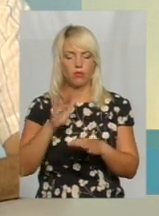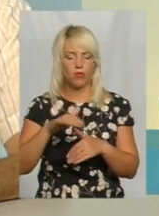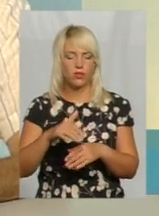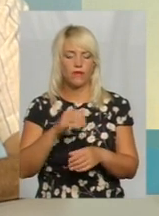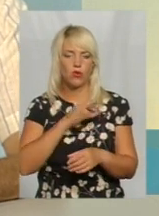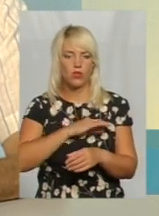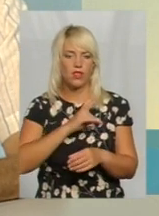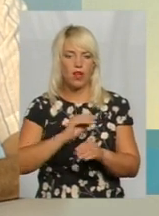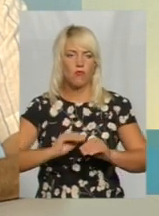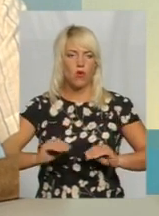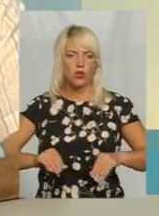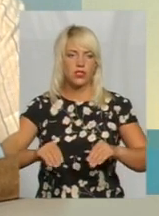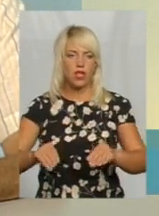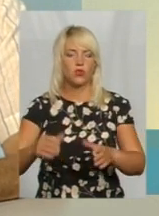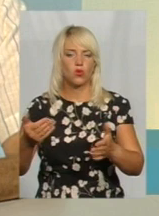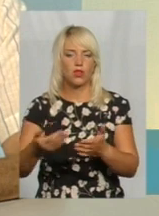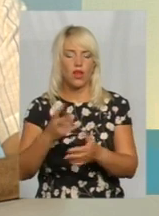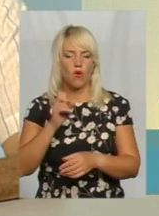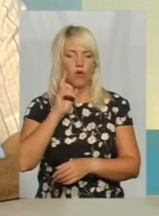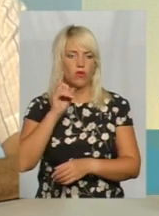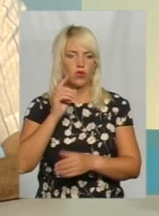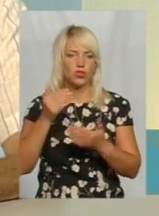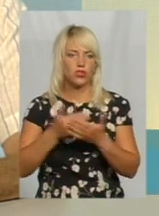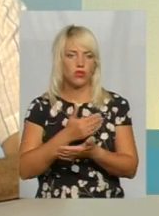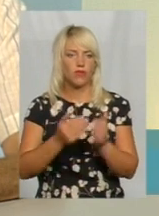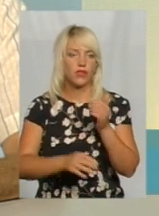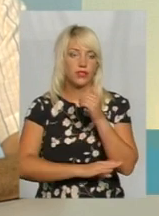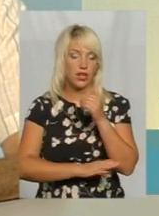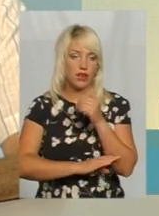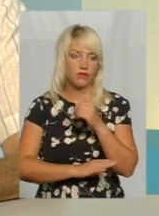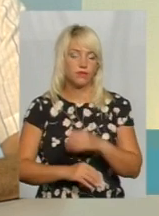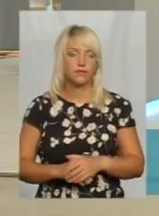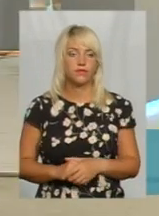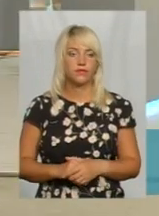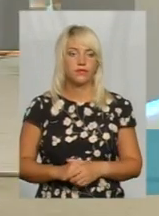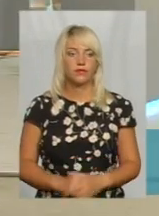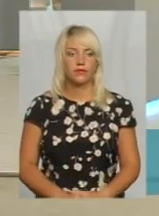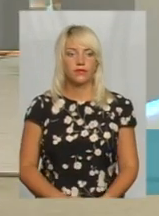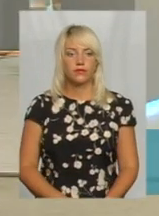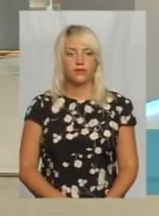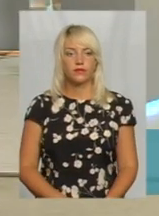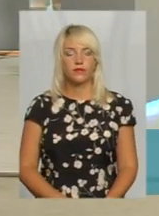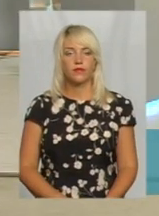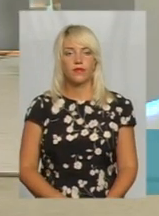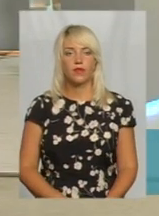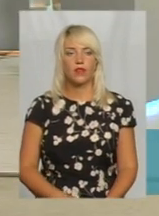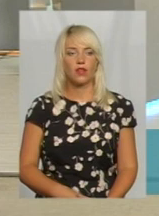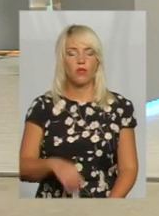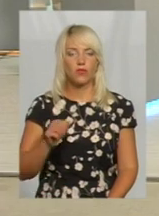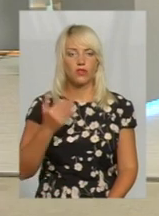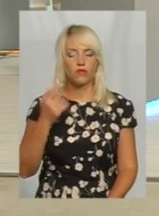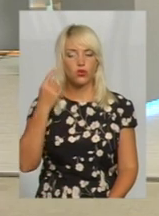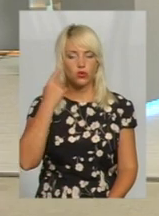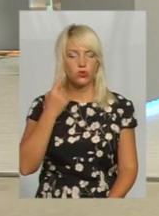посадку, нових на омолодження, нових дерев, і також на заходи з безпеки дорожнього руху. Пан Юрій, можливо, ви чули,